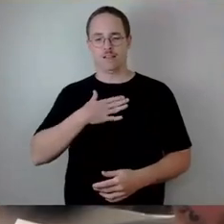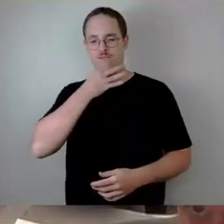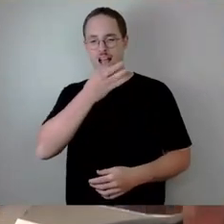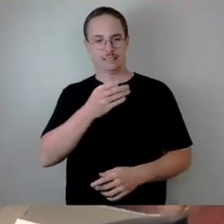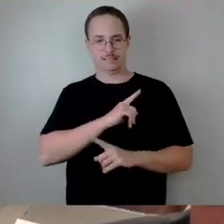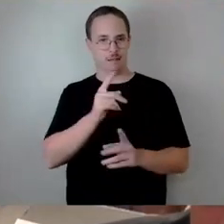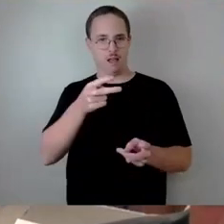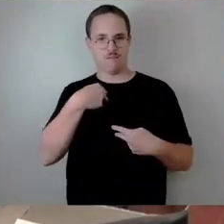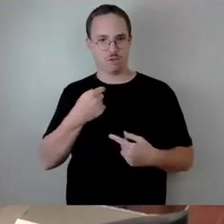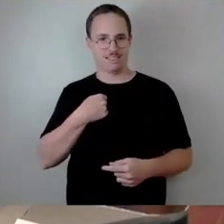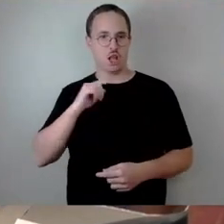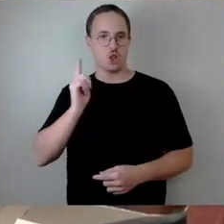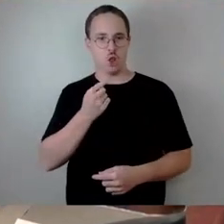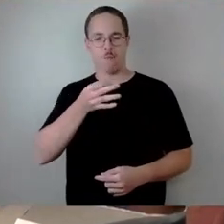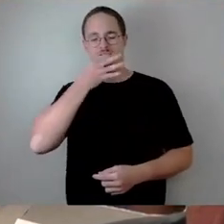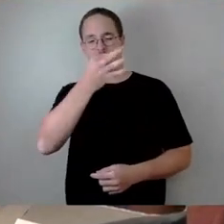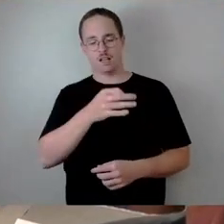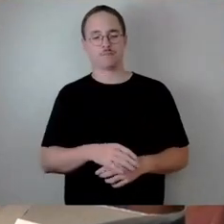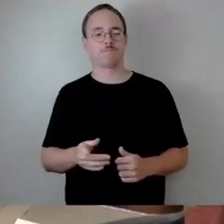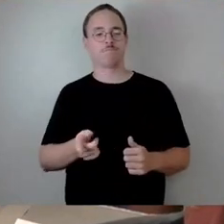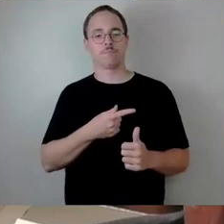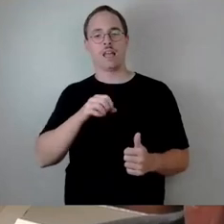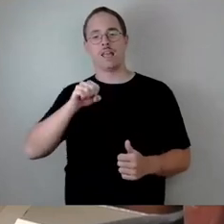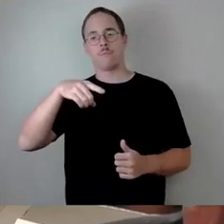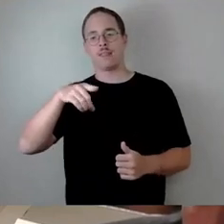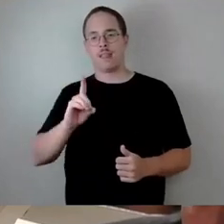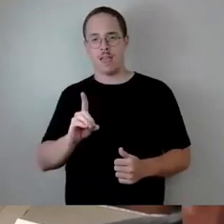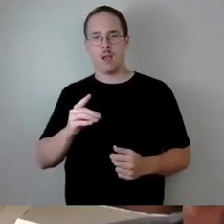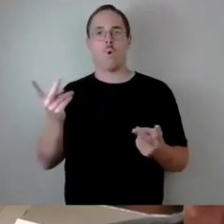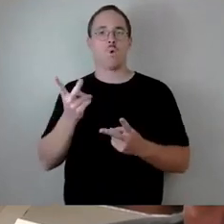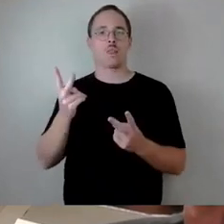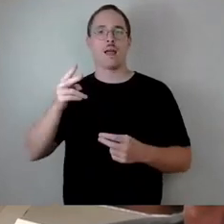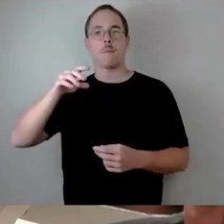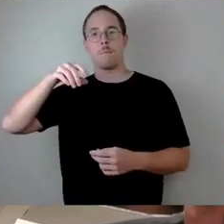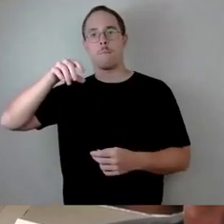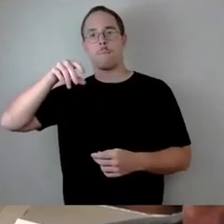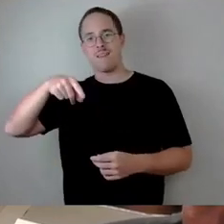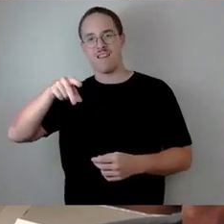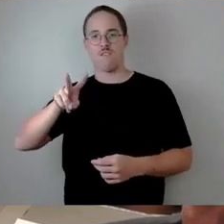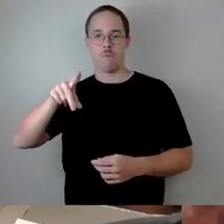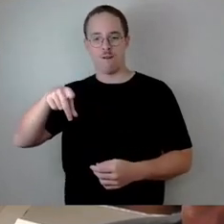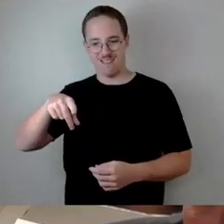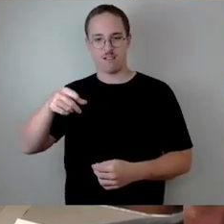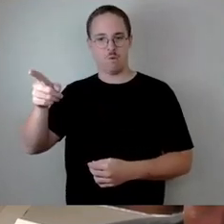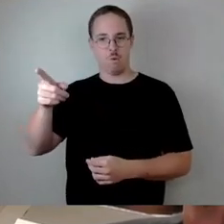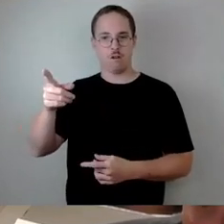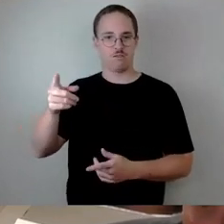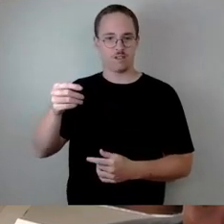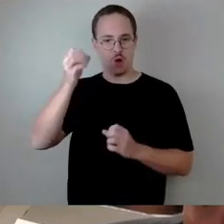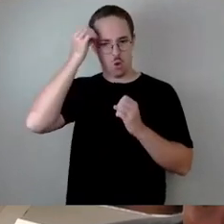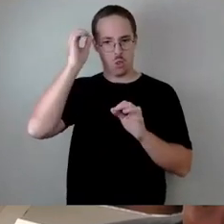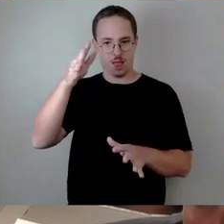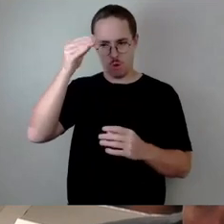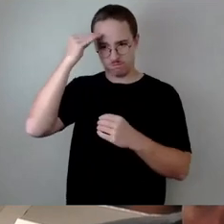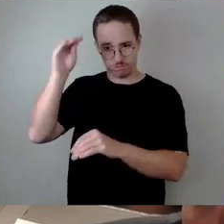welcher Weise hat die SPD bzw. PVP Kenntnis dieser Kündigung erhalten? Denn wir hatten diese Information nicht.